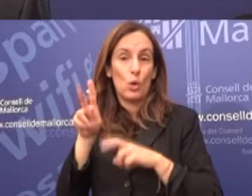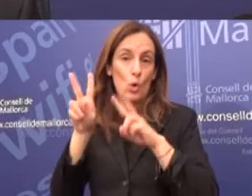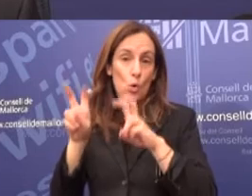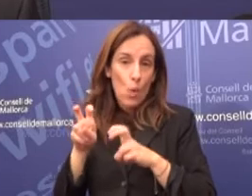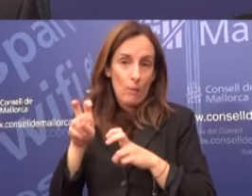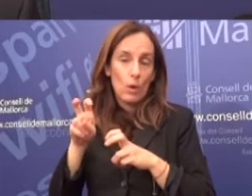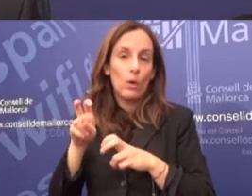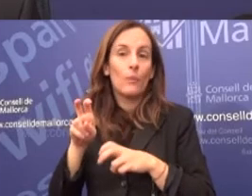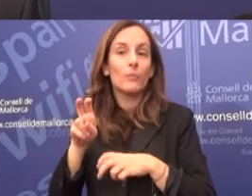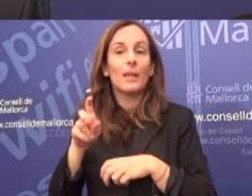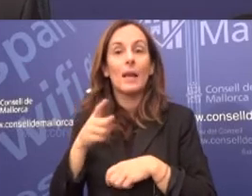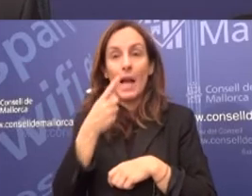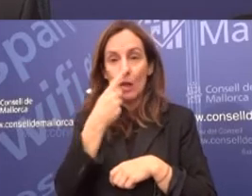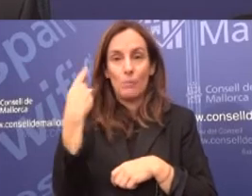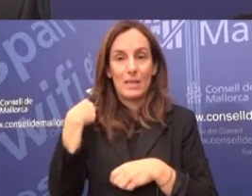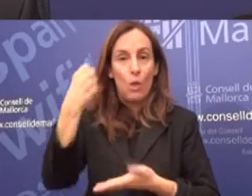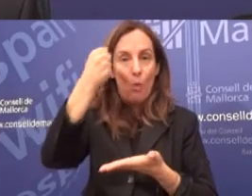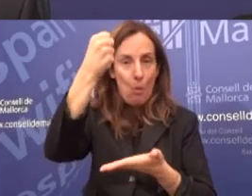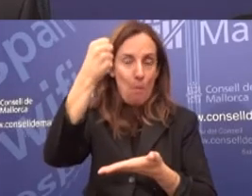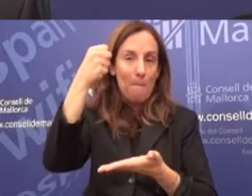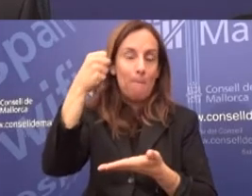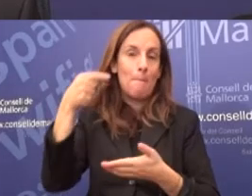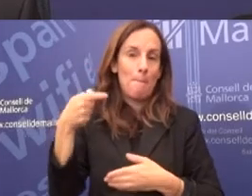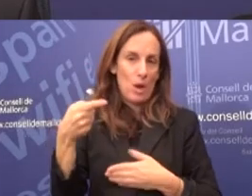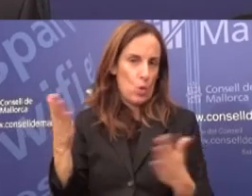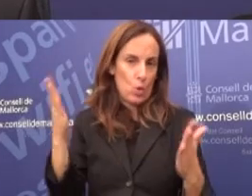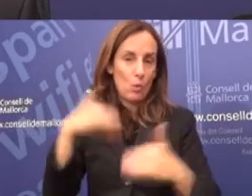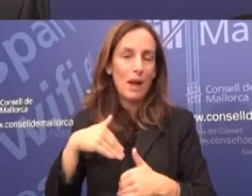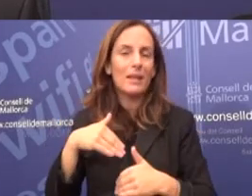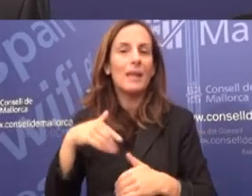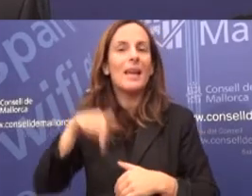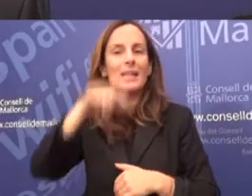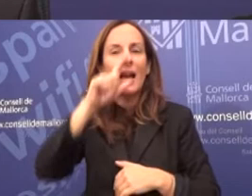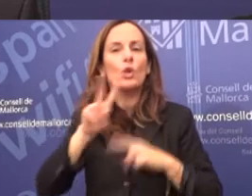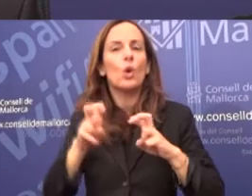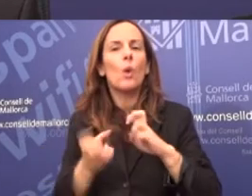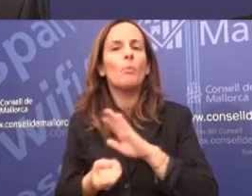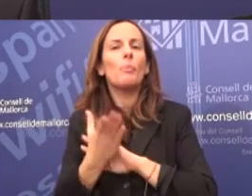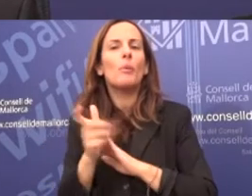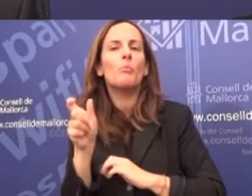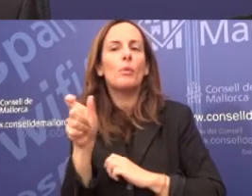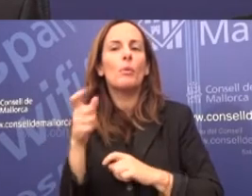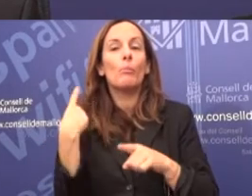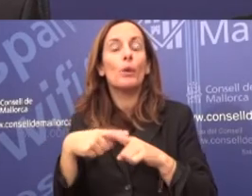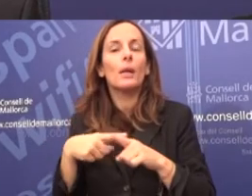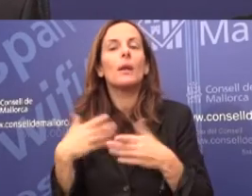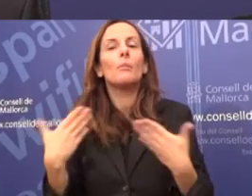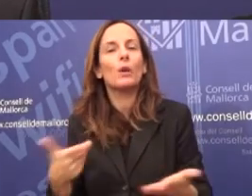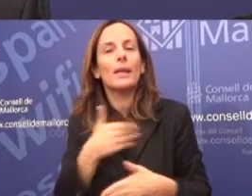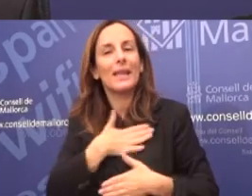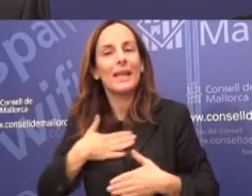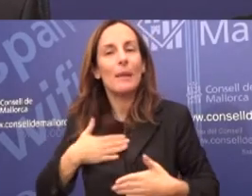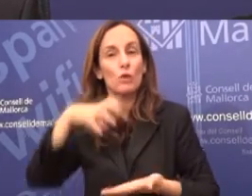sentit que és una partida nova, és una partida que no apareixia en el pressupat de 2014 i respon a una